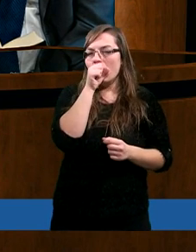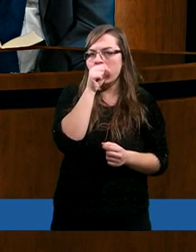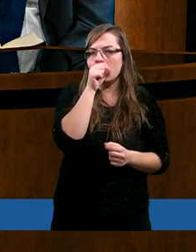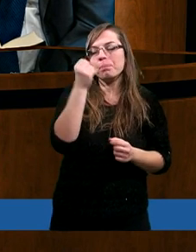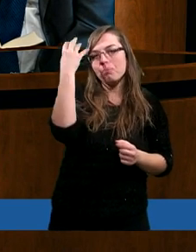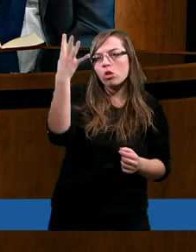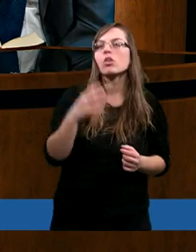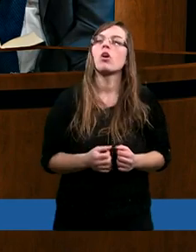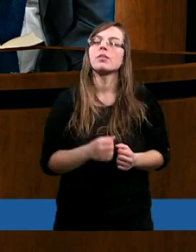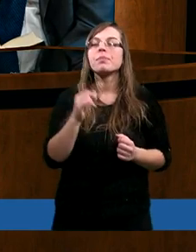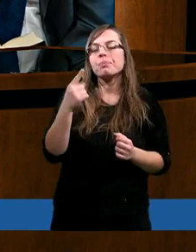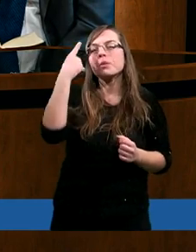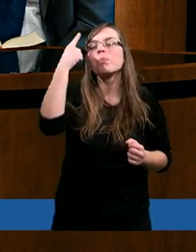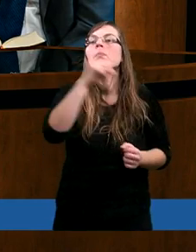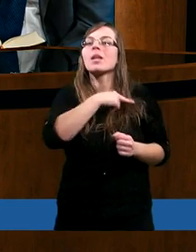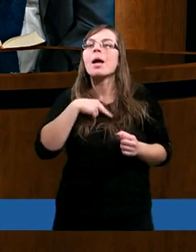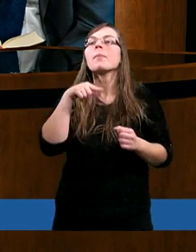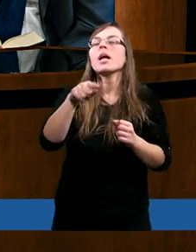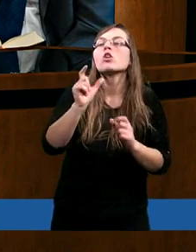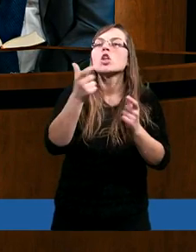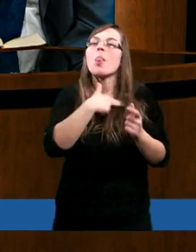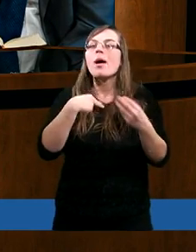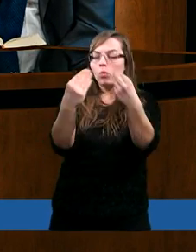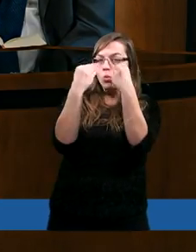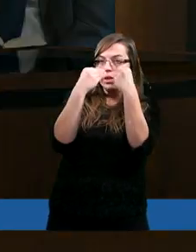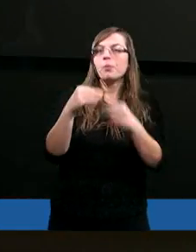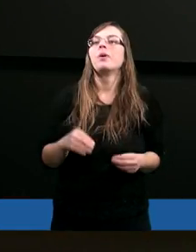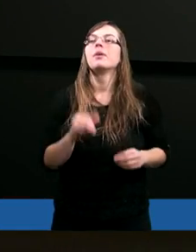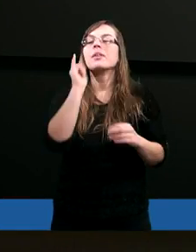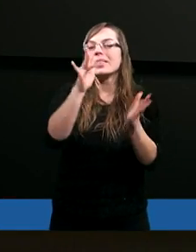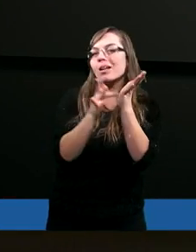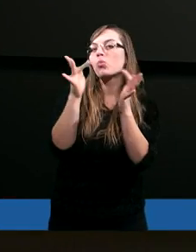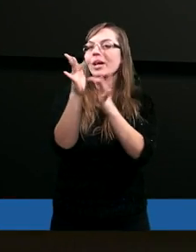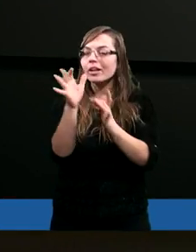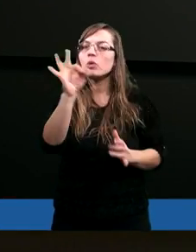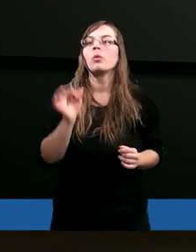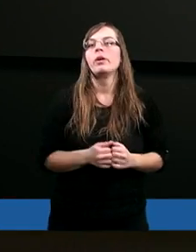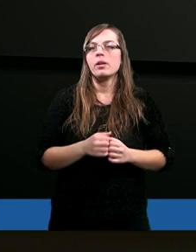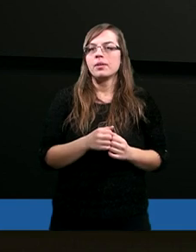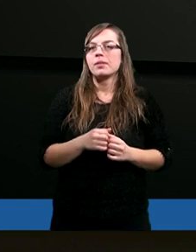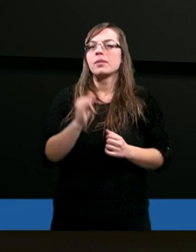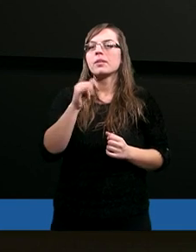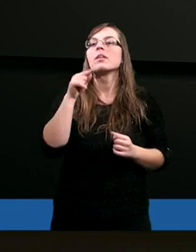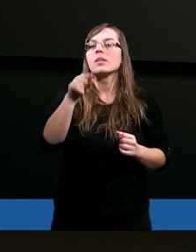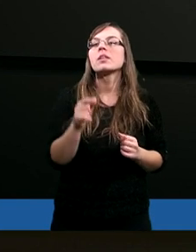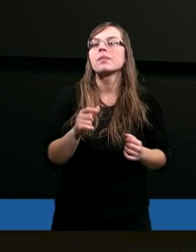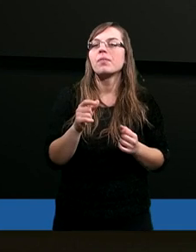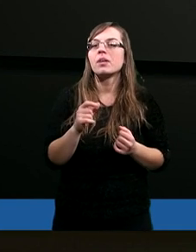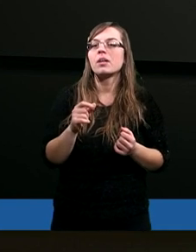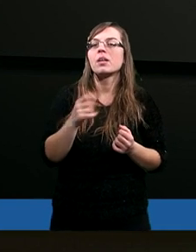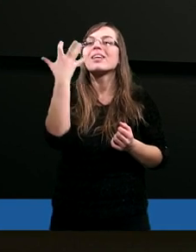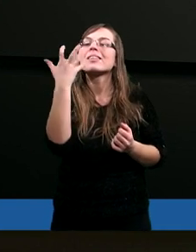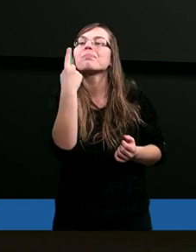mądrość, przypominał nam wszystko, czego nas uczył Jezus Chrystus, dlatego, że oni